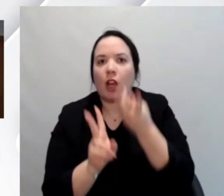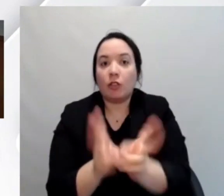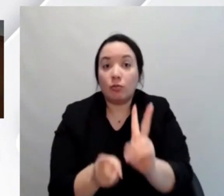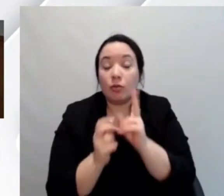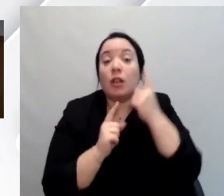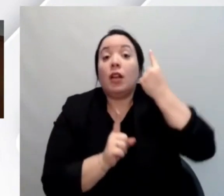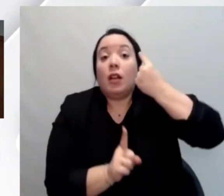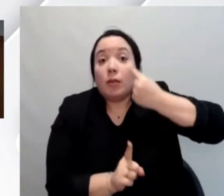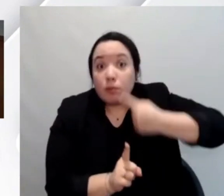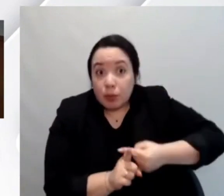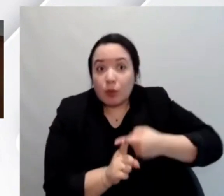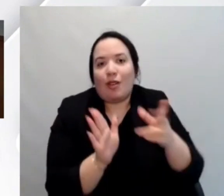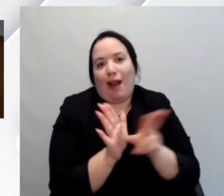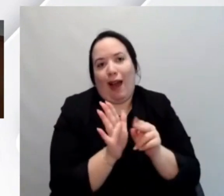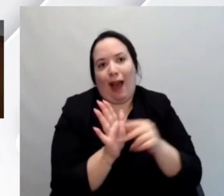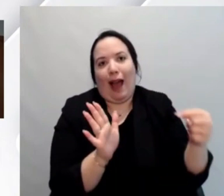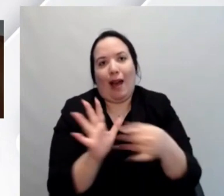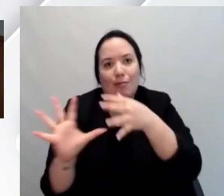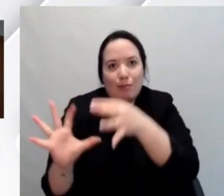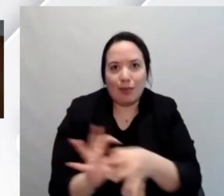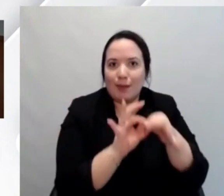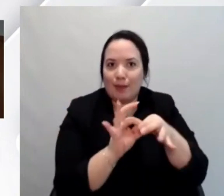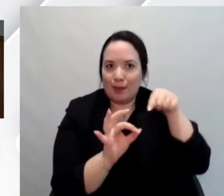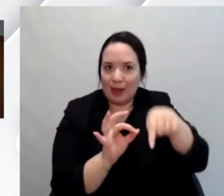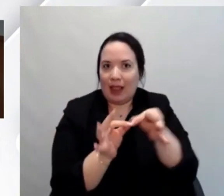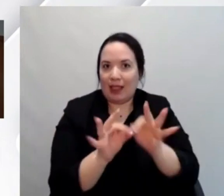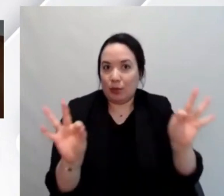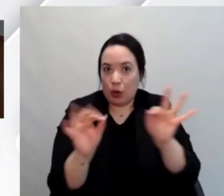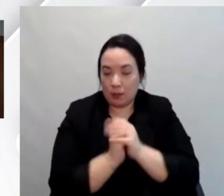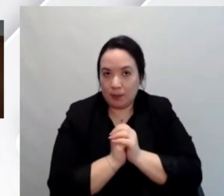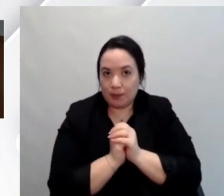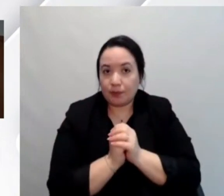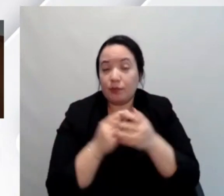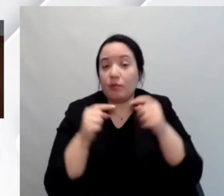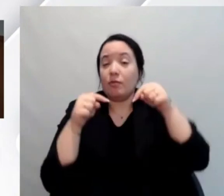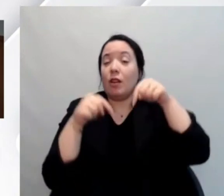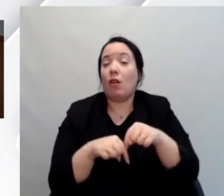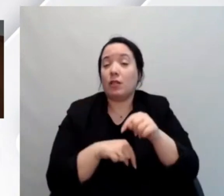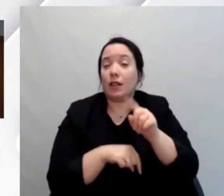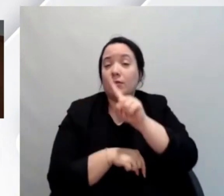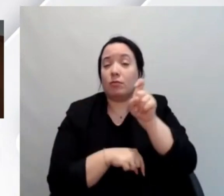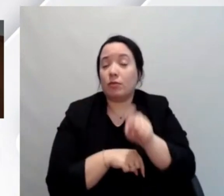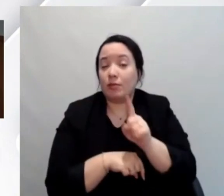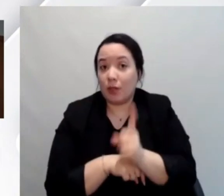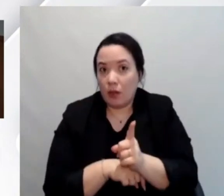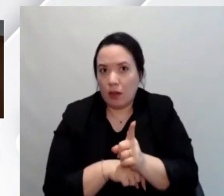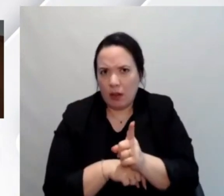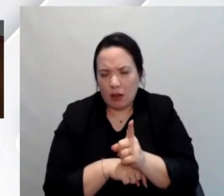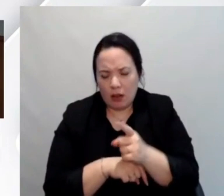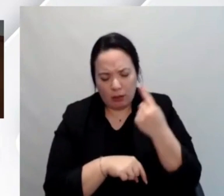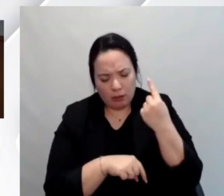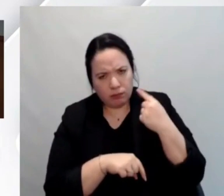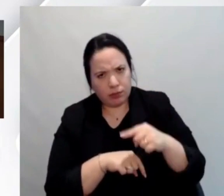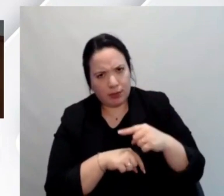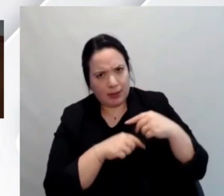disponibili, diciamo attraverso il sistema operativo. Ora la domanda negli anni è stata come sviluppare in